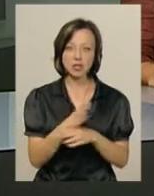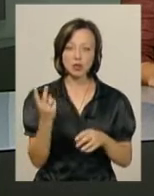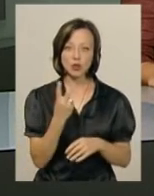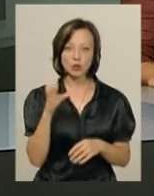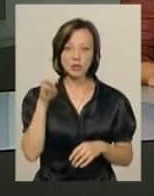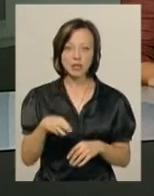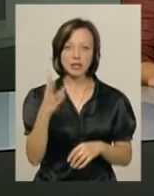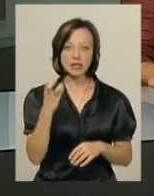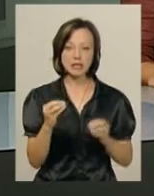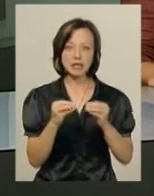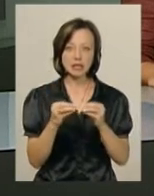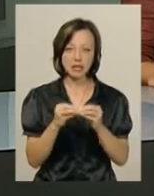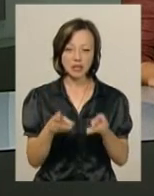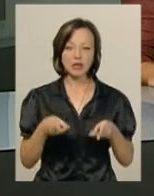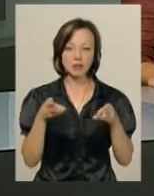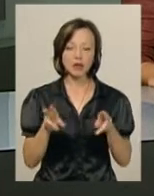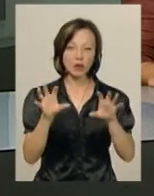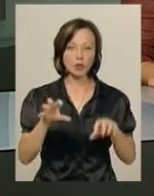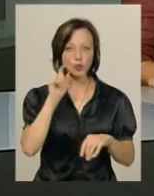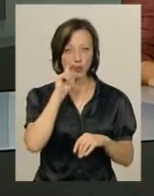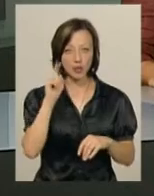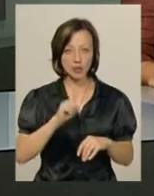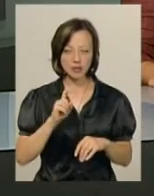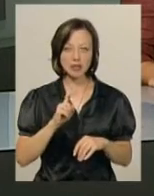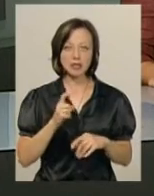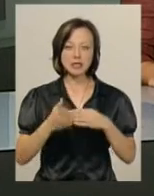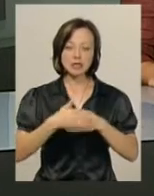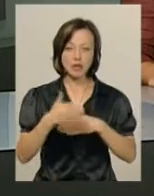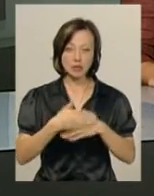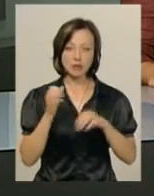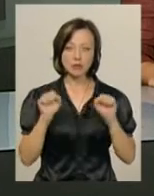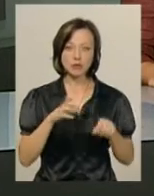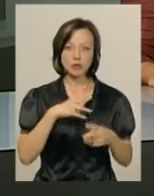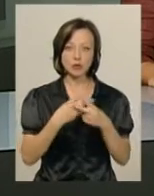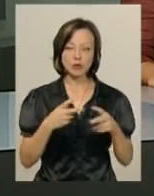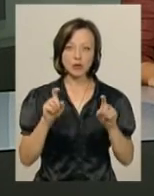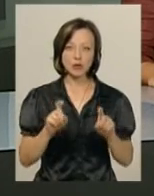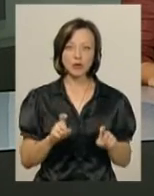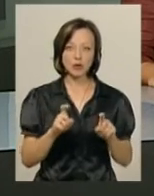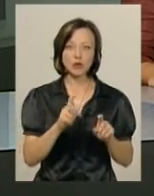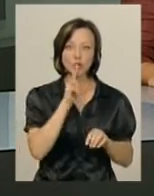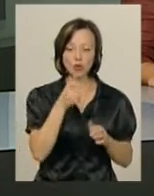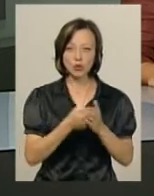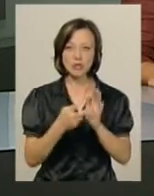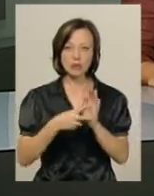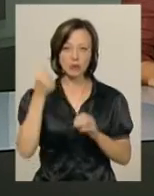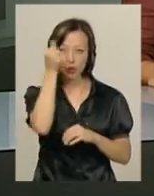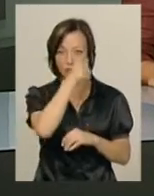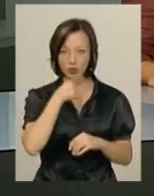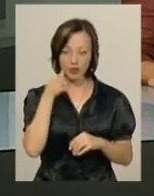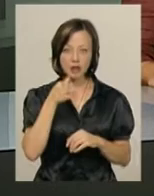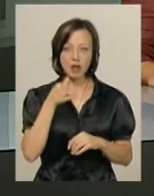2 статті 310 Кримінального кодексу України. Санкція статті передбачає позбавлення волі на строк від 3 до 7 років.